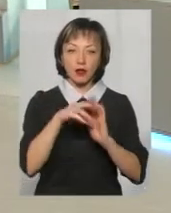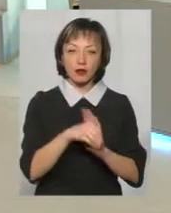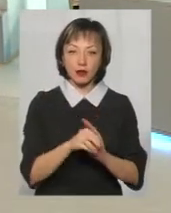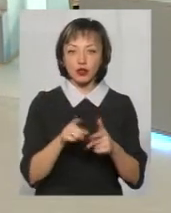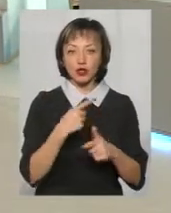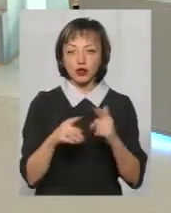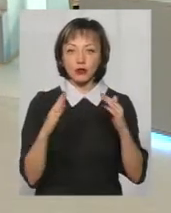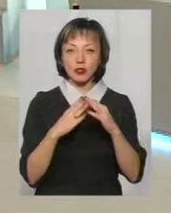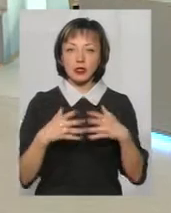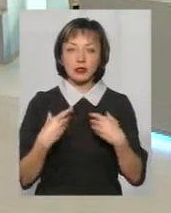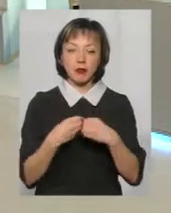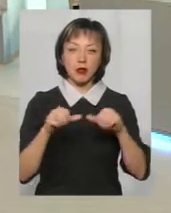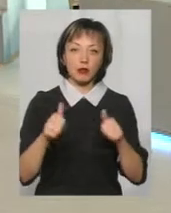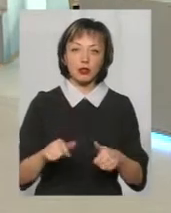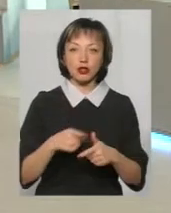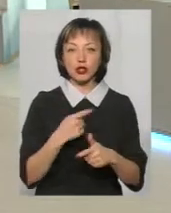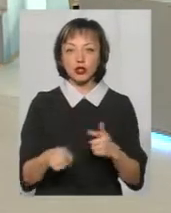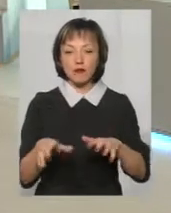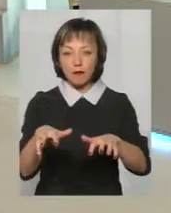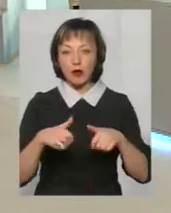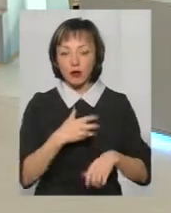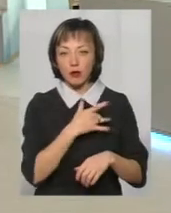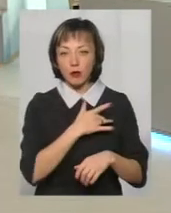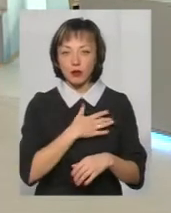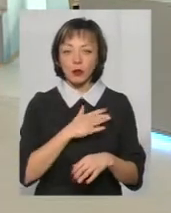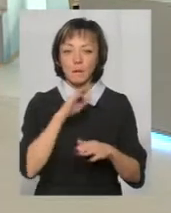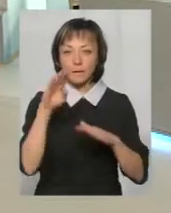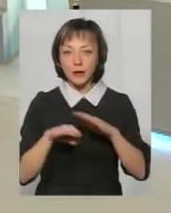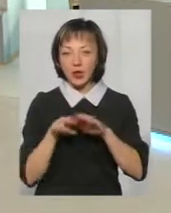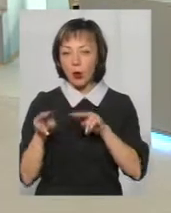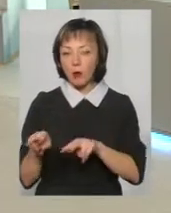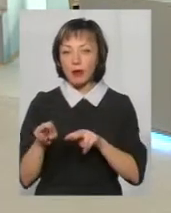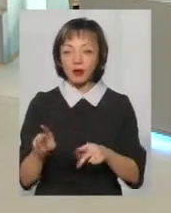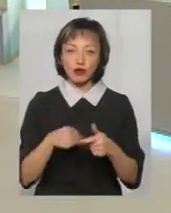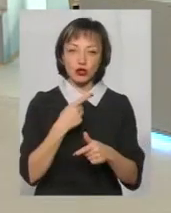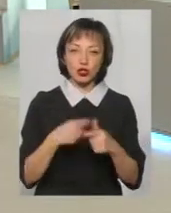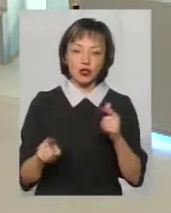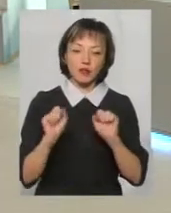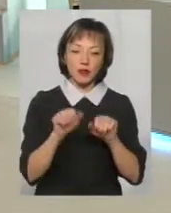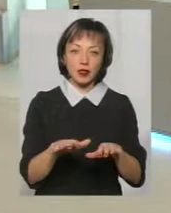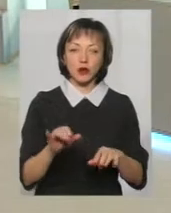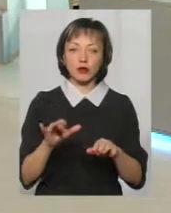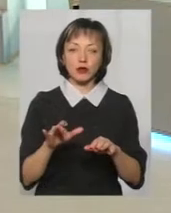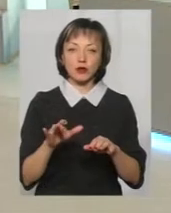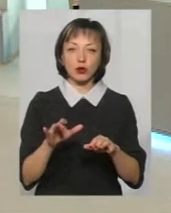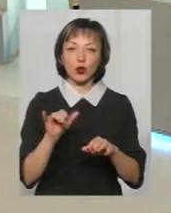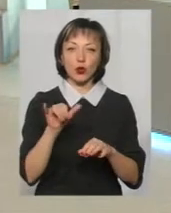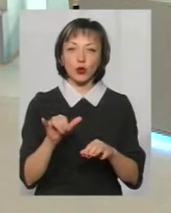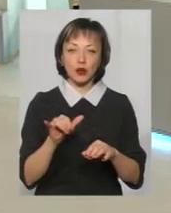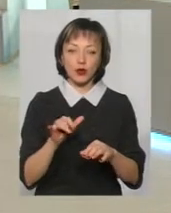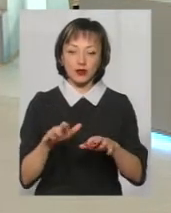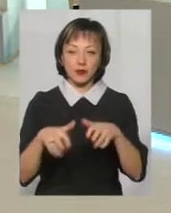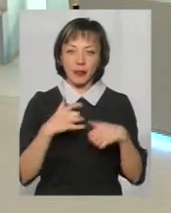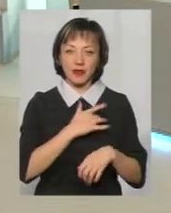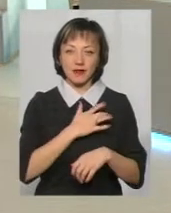таки, чи в будинок сімейного типу, чи в прийомну сім'ю, чи буде віддана під опіку, чи буде віддана на усиновлення.